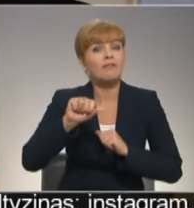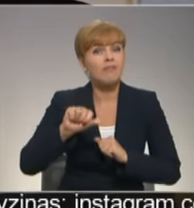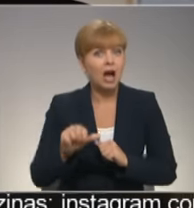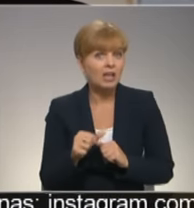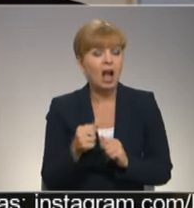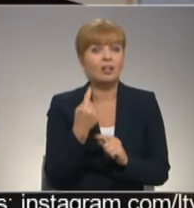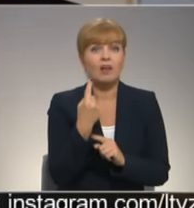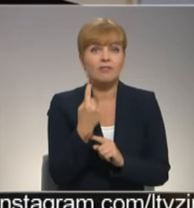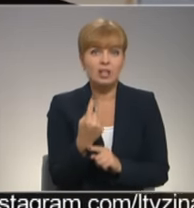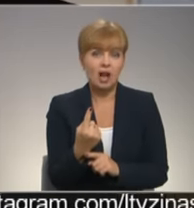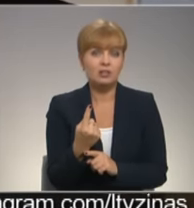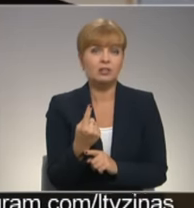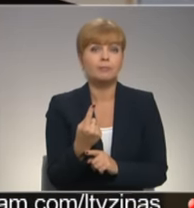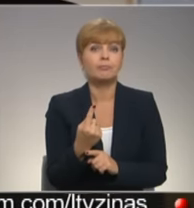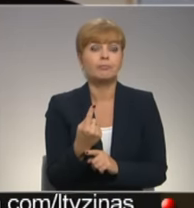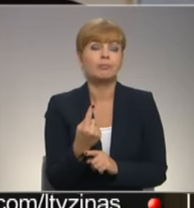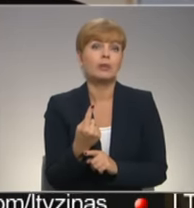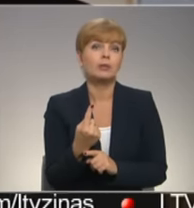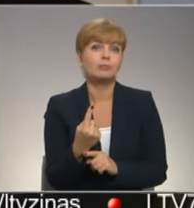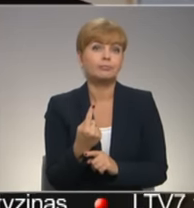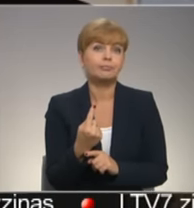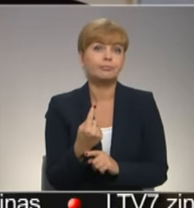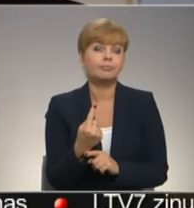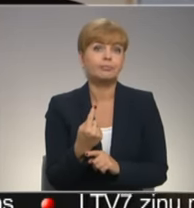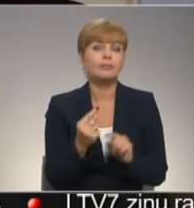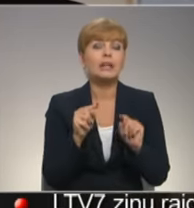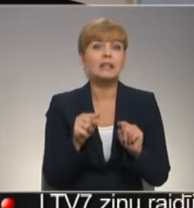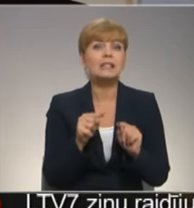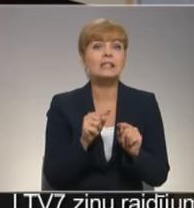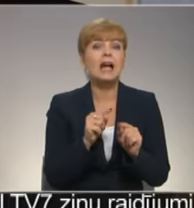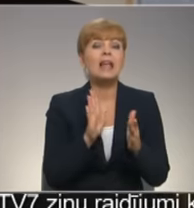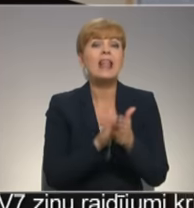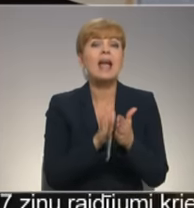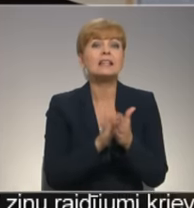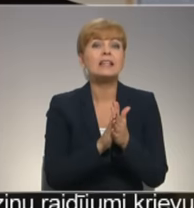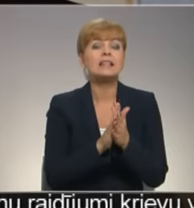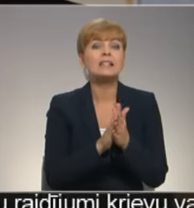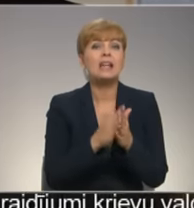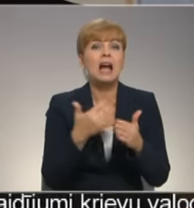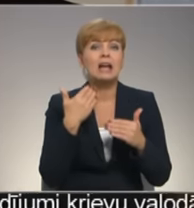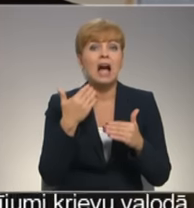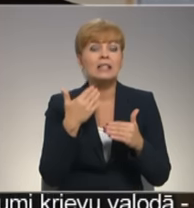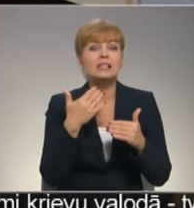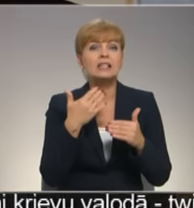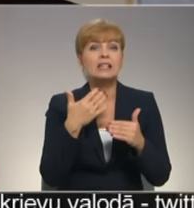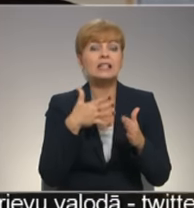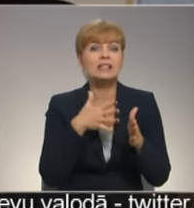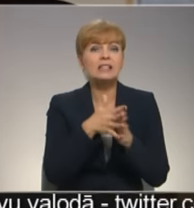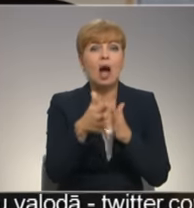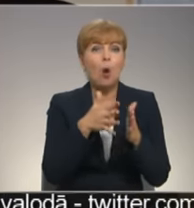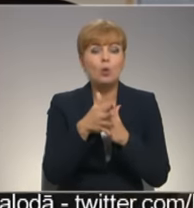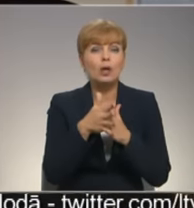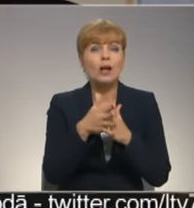ka tas netīrais gais ir izgājis cauri filtrām. Viņš ir jau